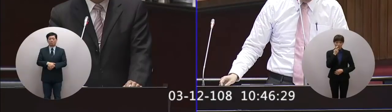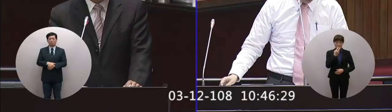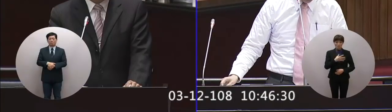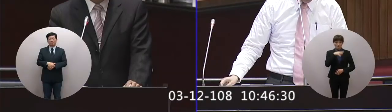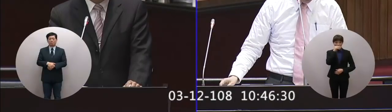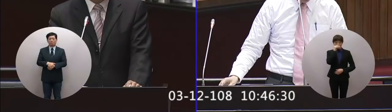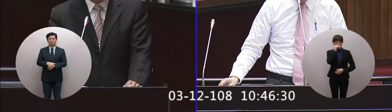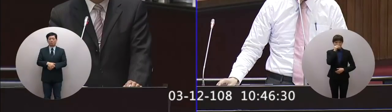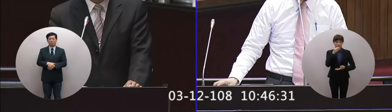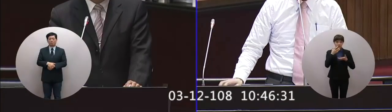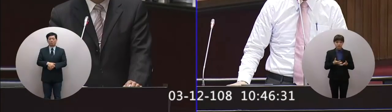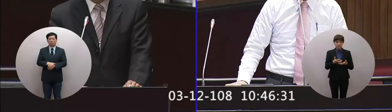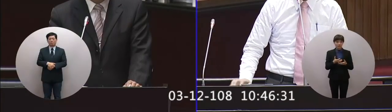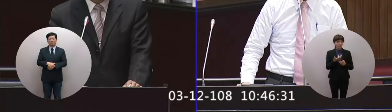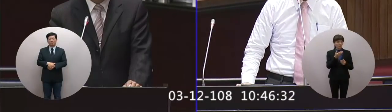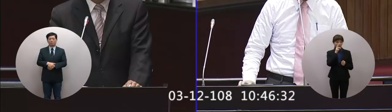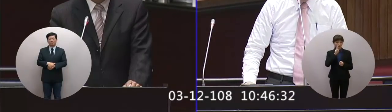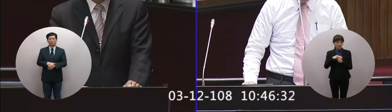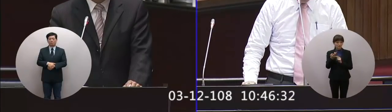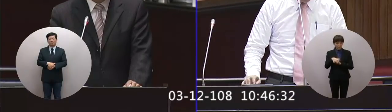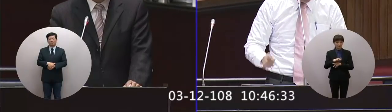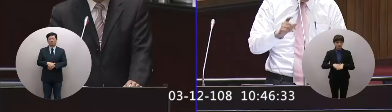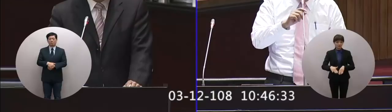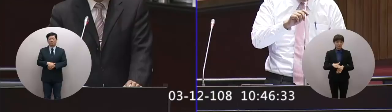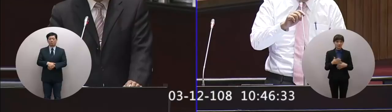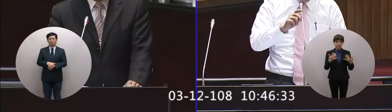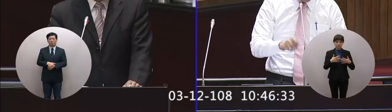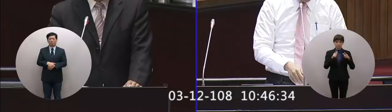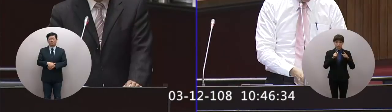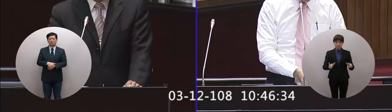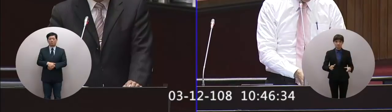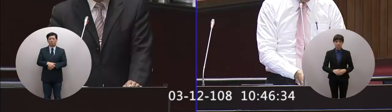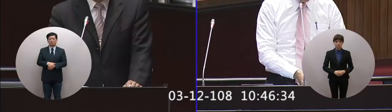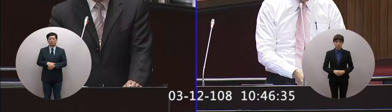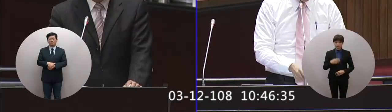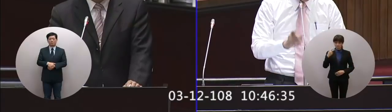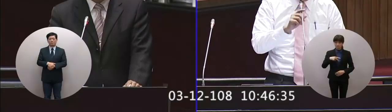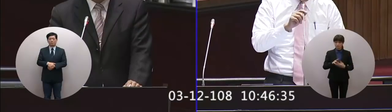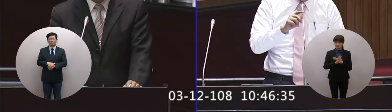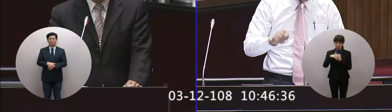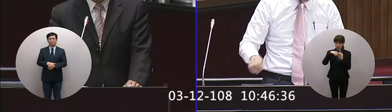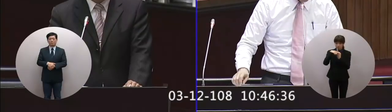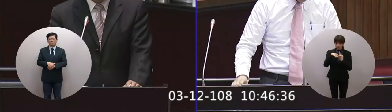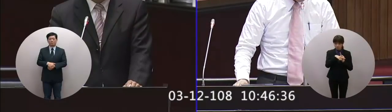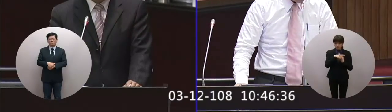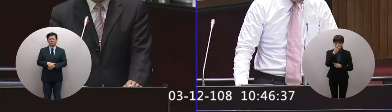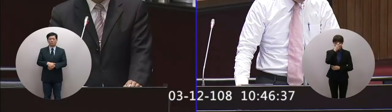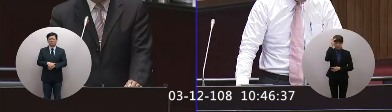然後會造成很多的很多的問題尤其是我們這個很多的研究指出